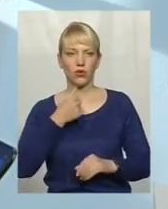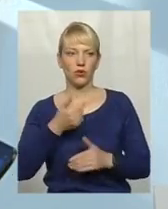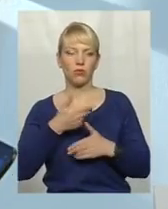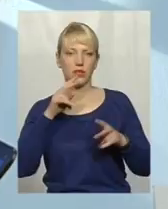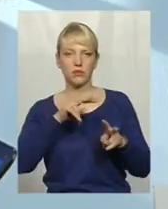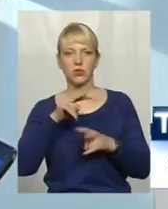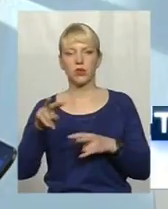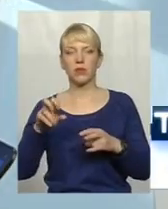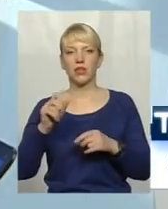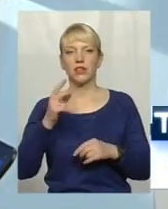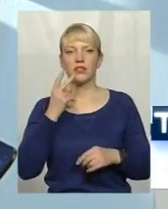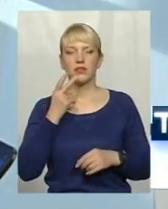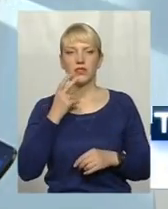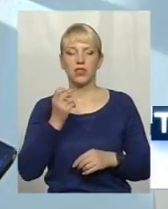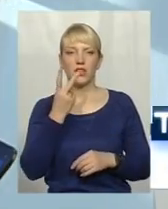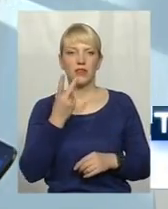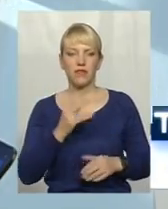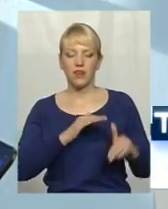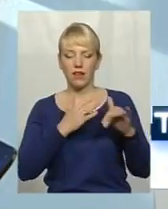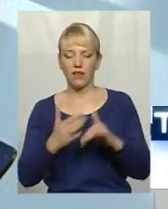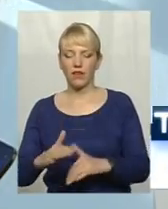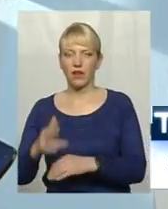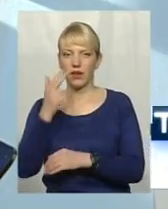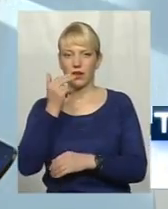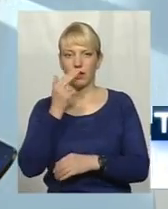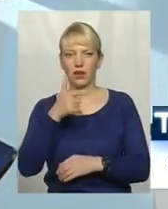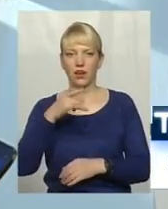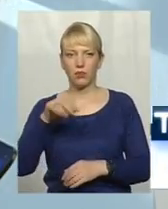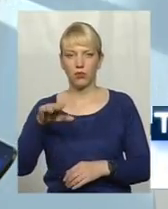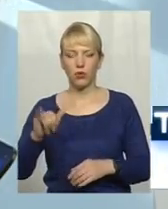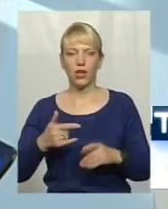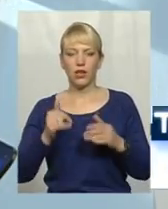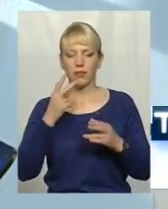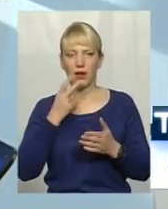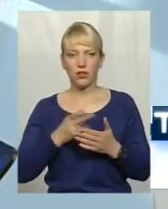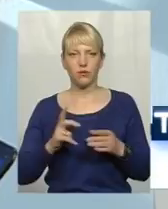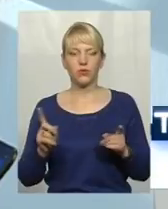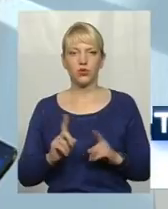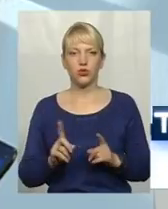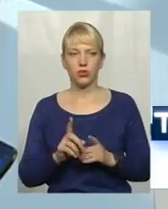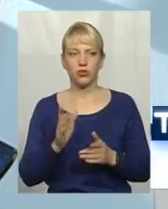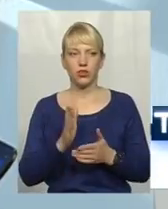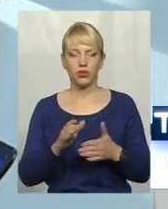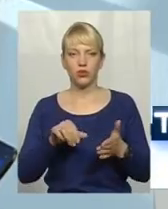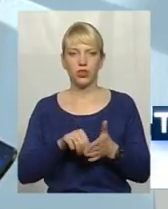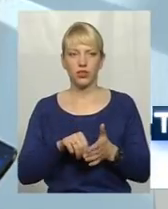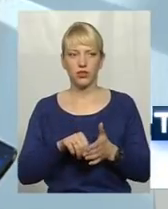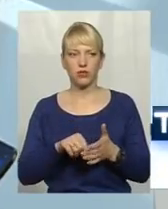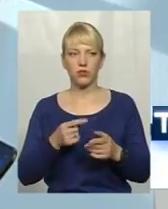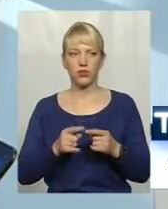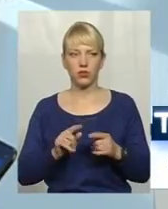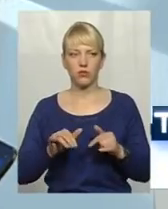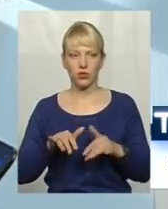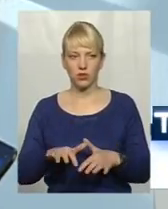спостерігаємо, зазвичай, дві хвилі грипу. І бачимо, що є учасниками цього